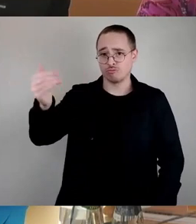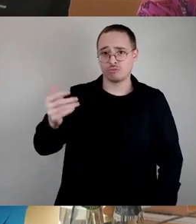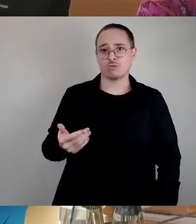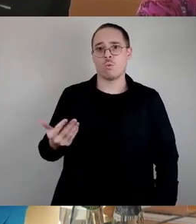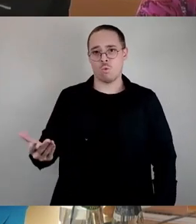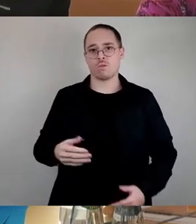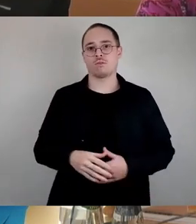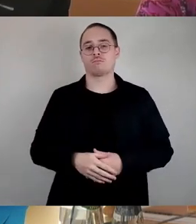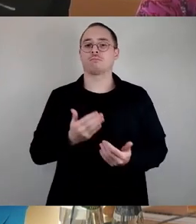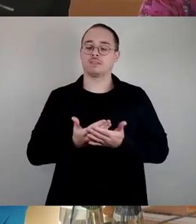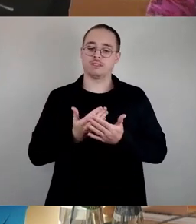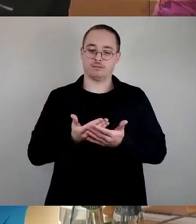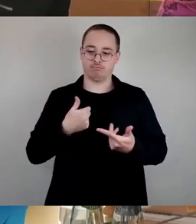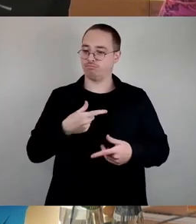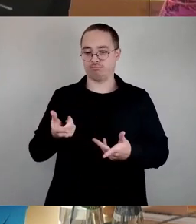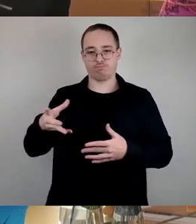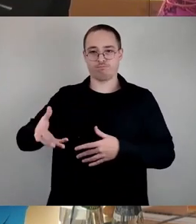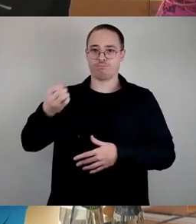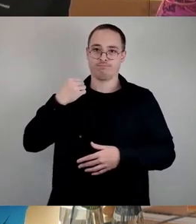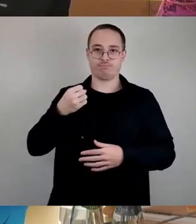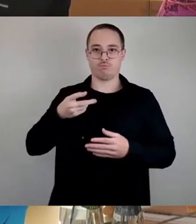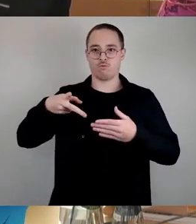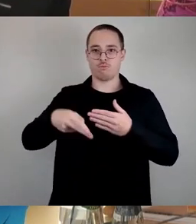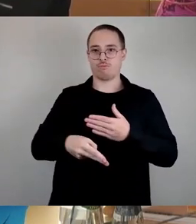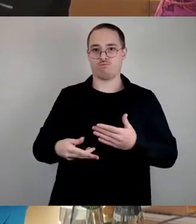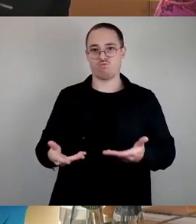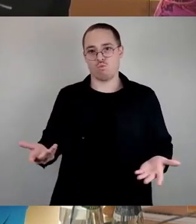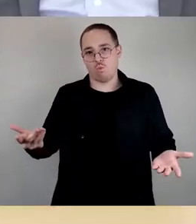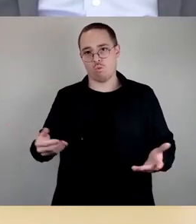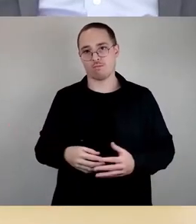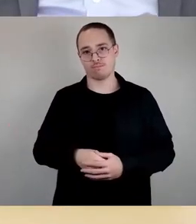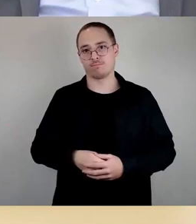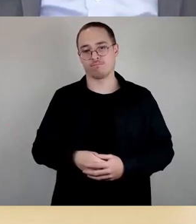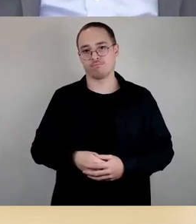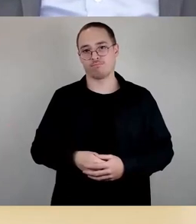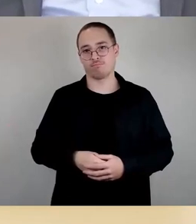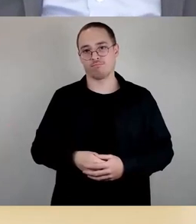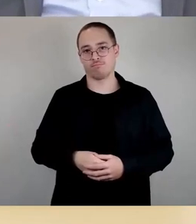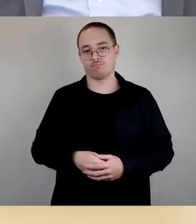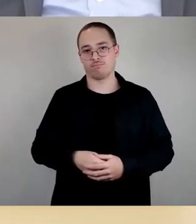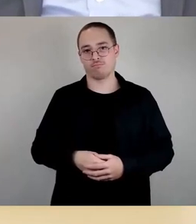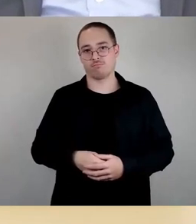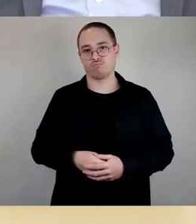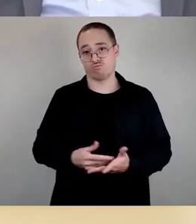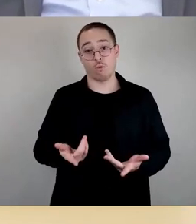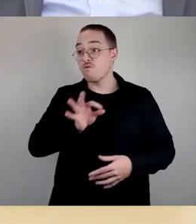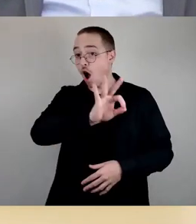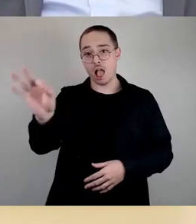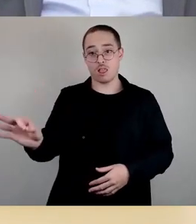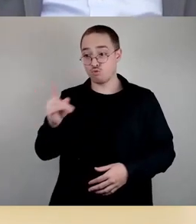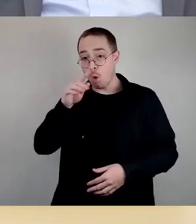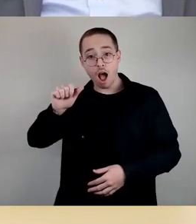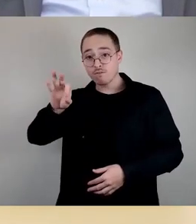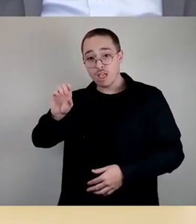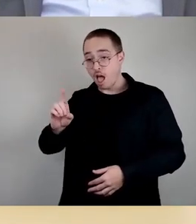das Wort dann entzogen worden ist, wenn kein weiterer Beitrag zum Sachverhalt kommt. Das gilt für alle. Da bin ich